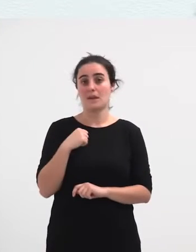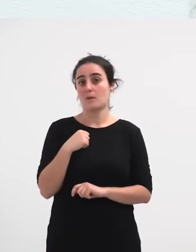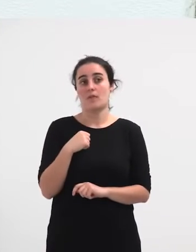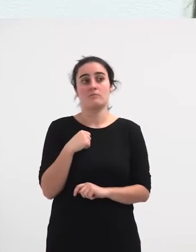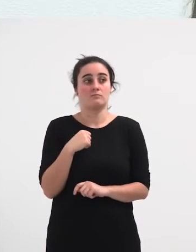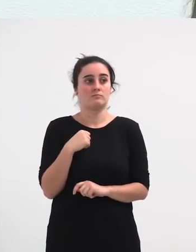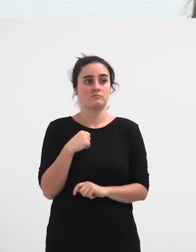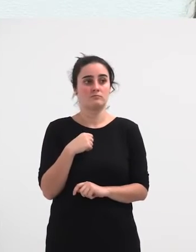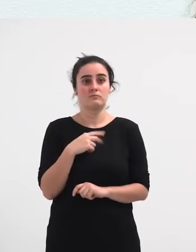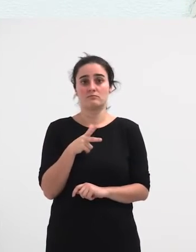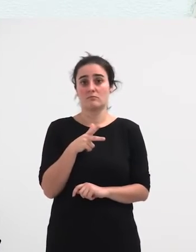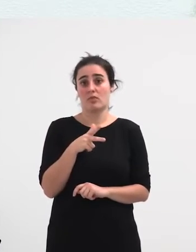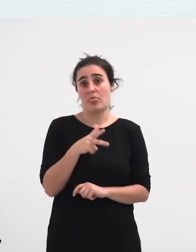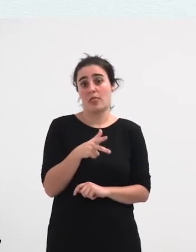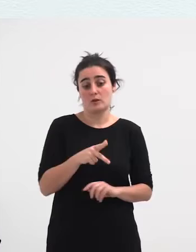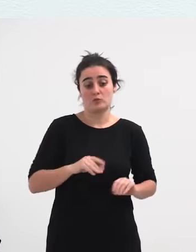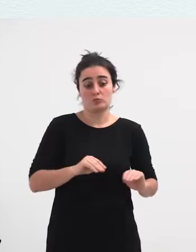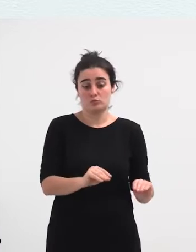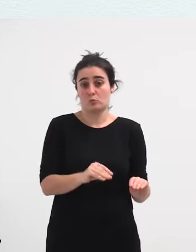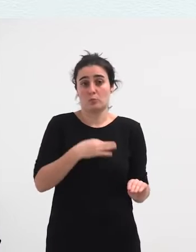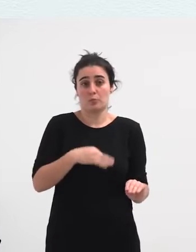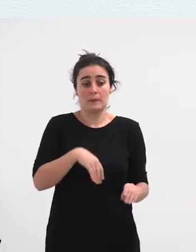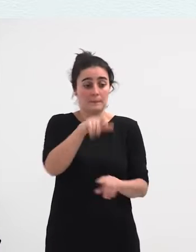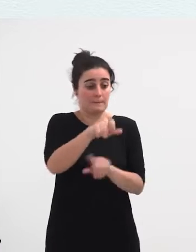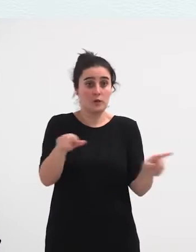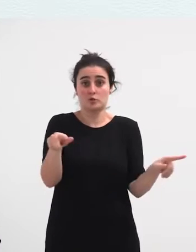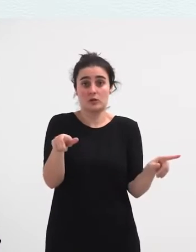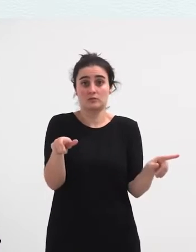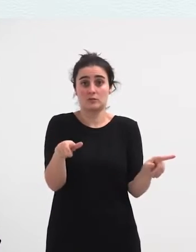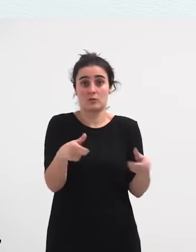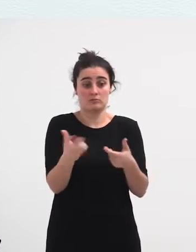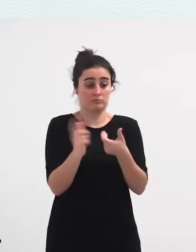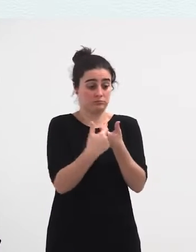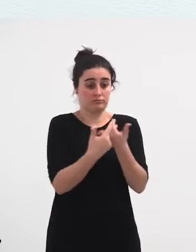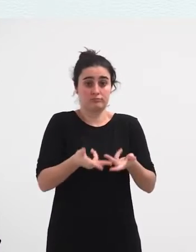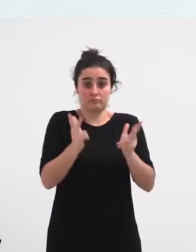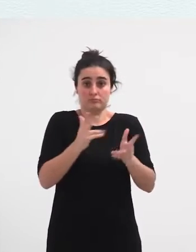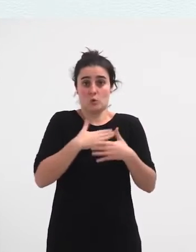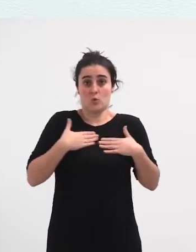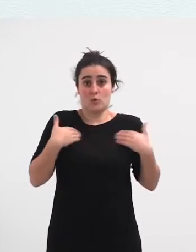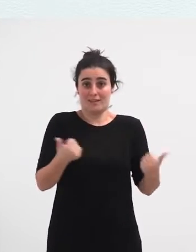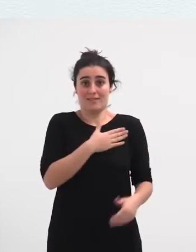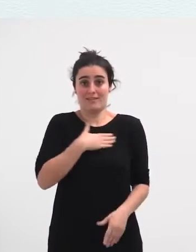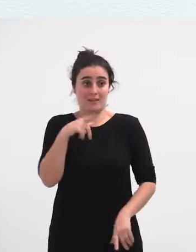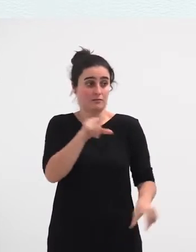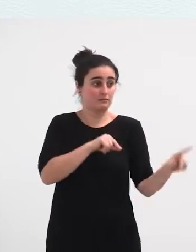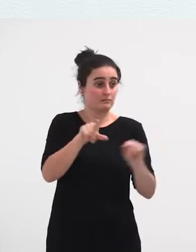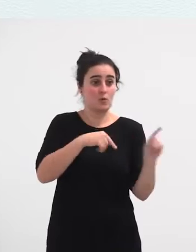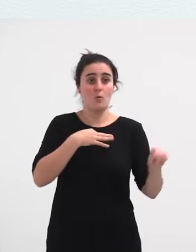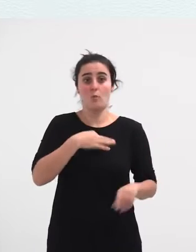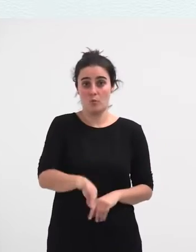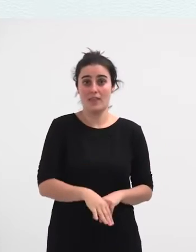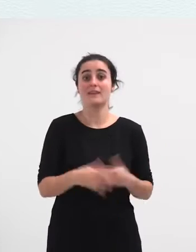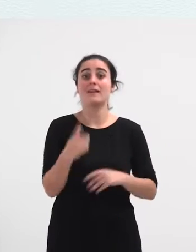eskubidea daukatela nahi dituzten kideak onartzeko eta nahi ez dituztenak ez onartzeko eta alardean nahi duten